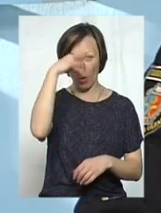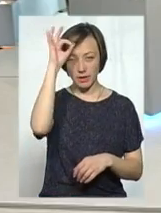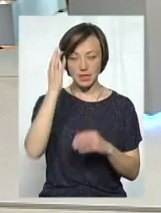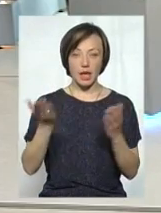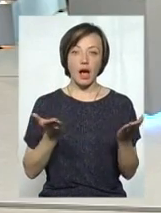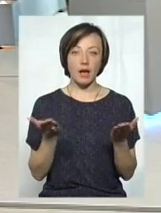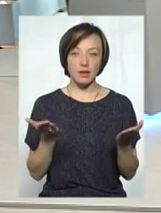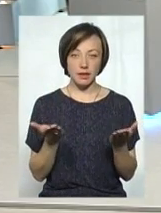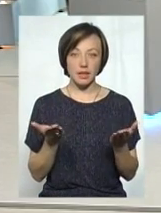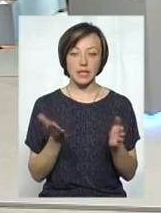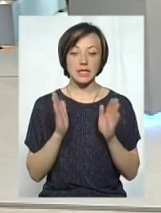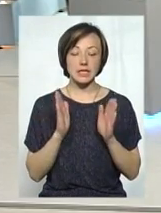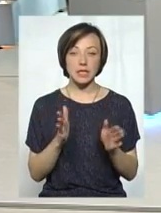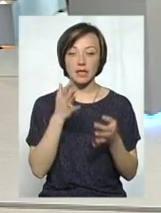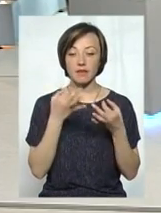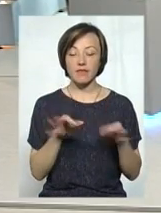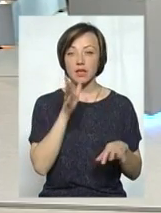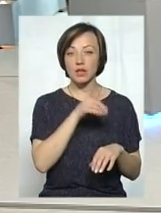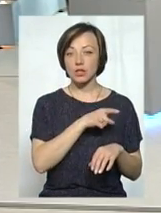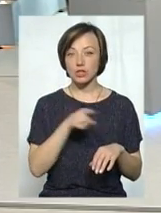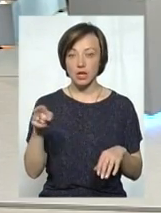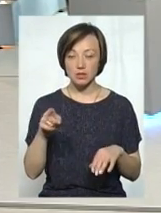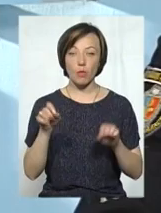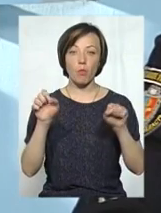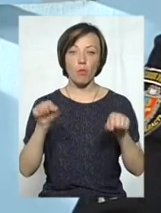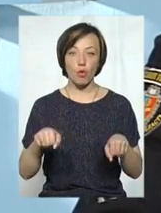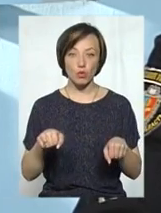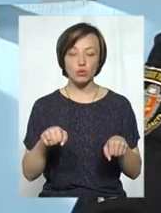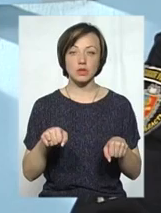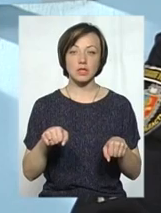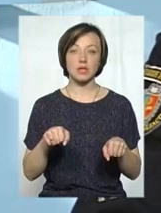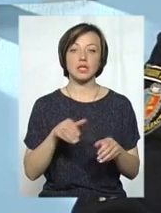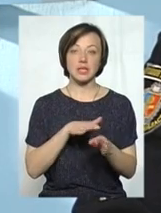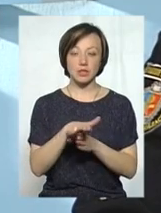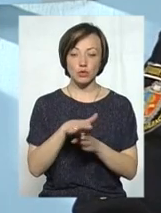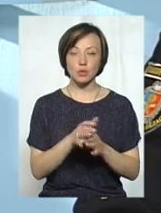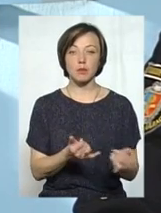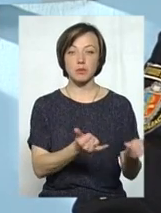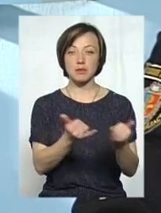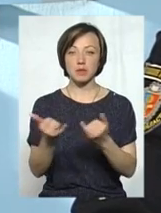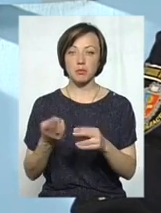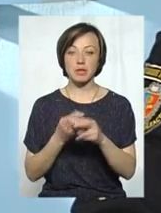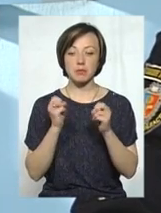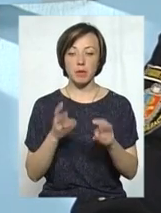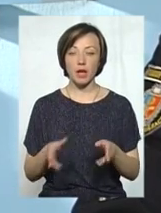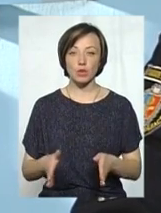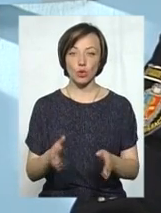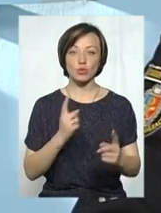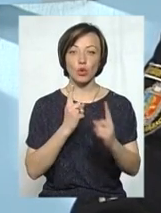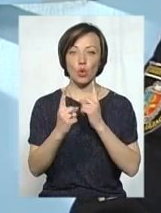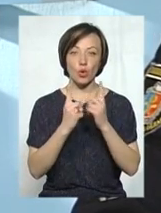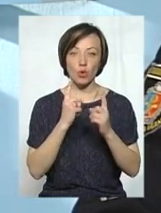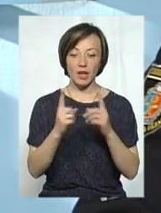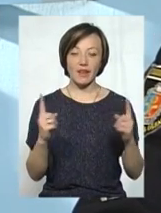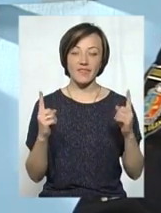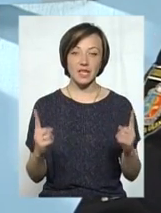які, знову ж таки, тільки в вільний час від викликів можуть здійснювати і здійснюють забезпеченням безпеки дорожнього руху на тих